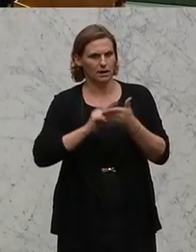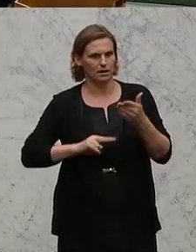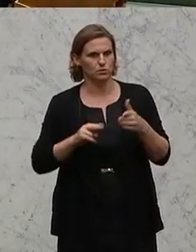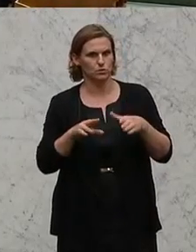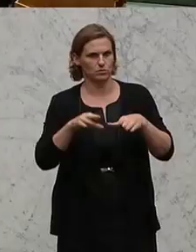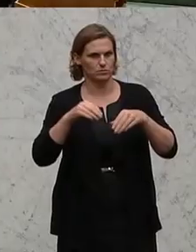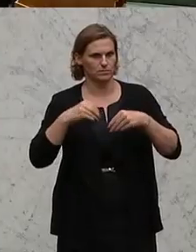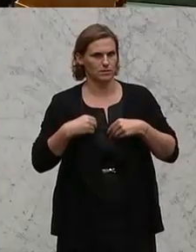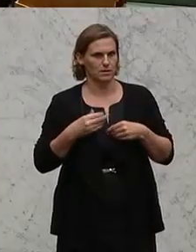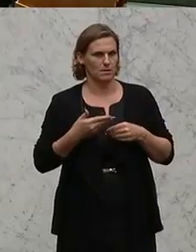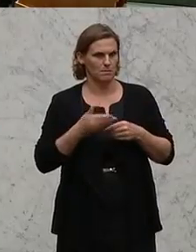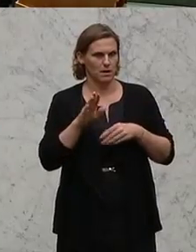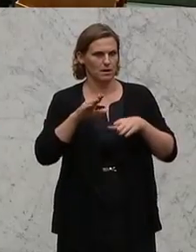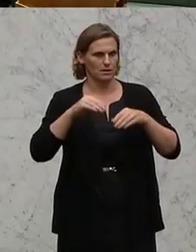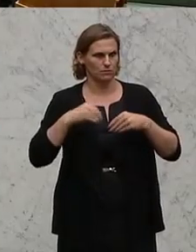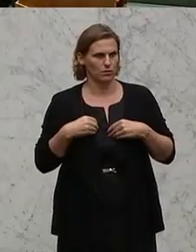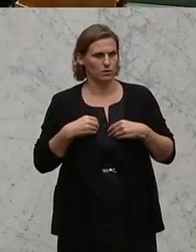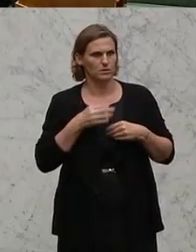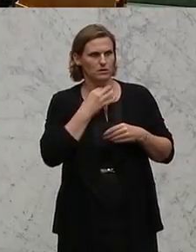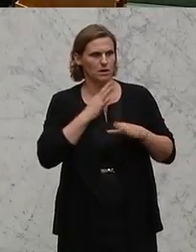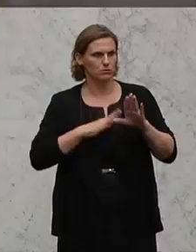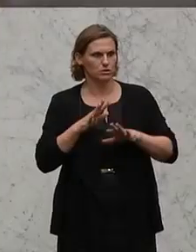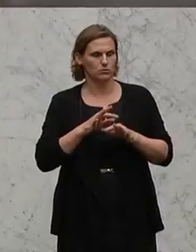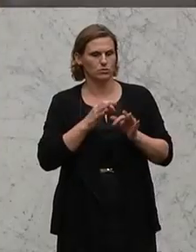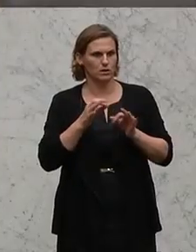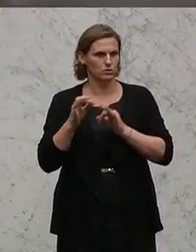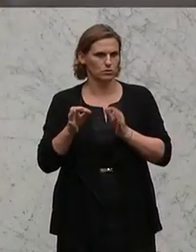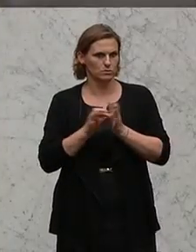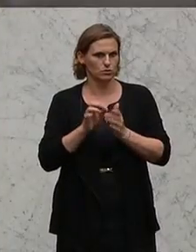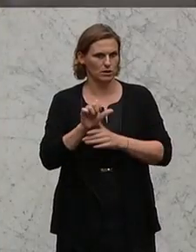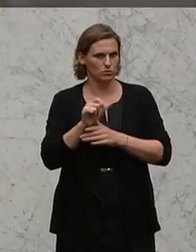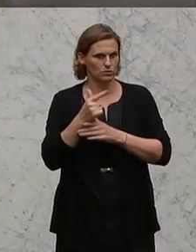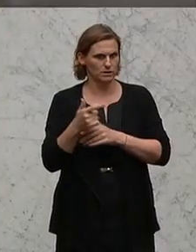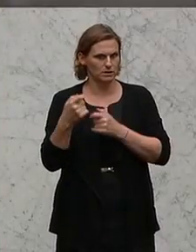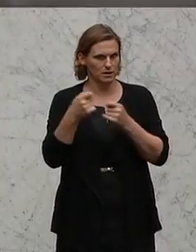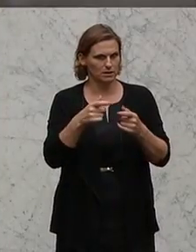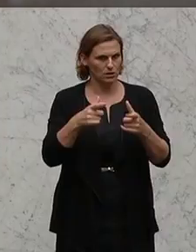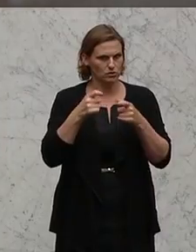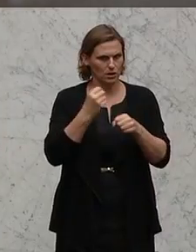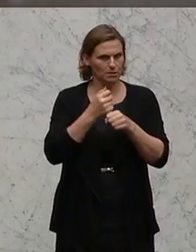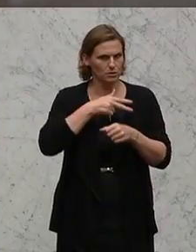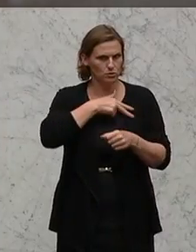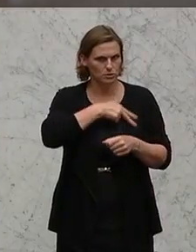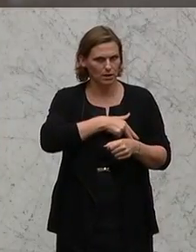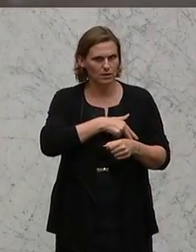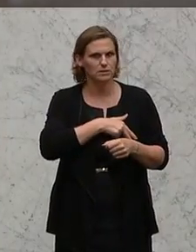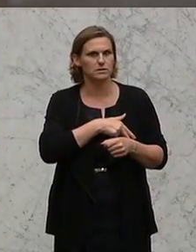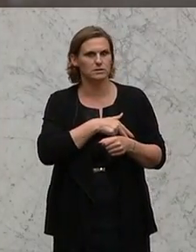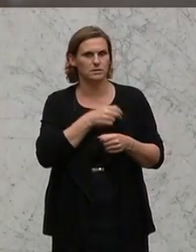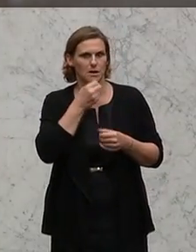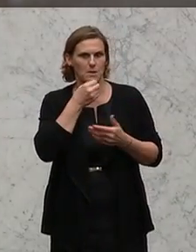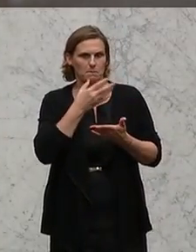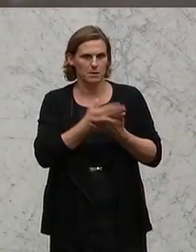mit Mehrheit erfolgt ist. Abstimmung, Tagesordnungspunkt 21, Antrag des Ausschusses für Arbeit und Soziales, seinen